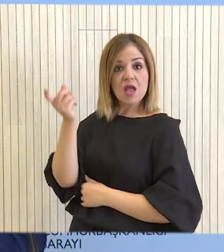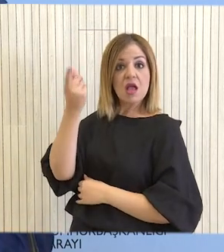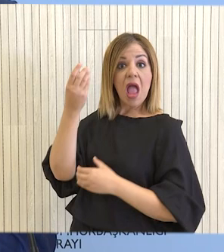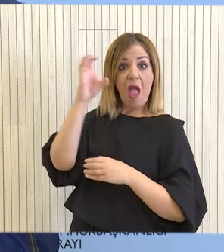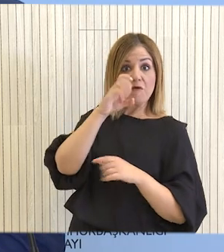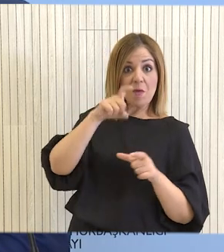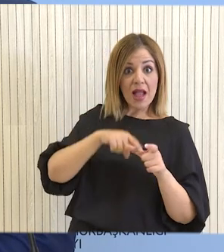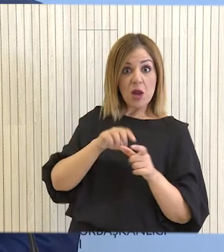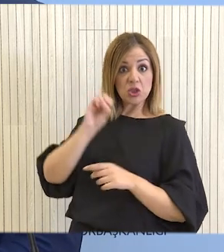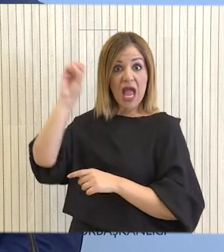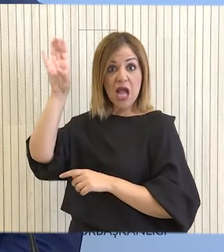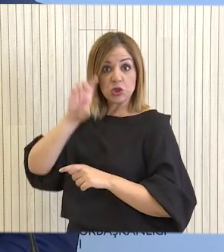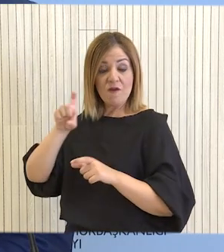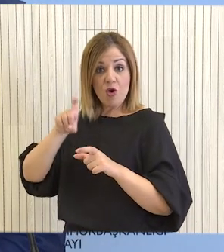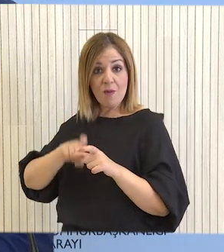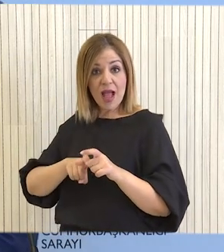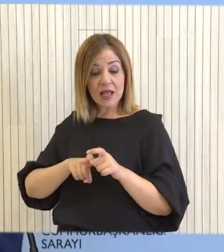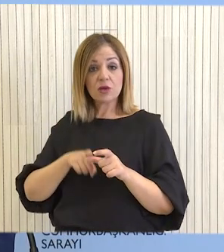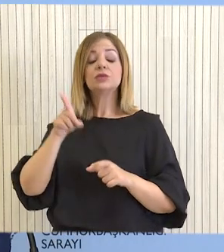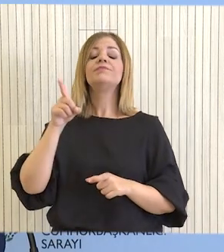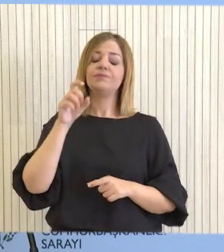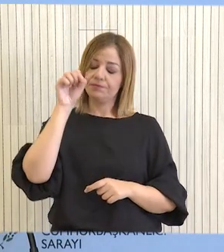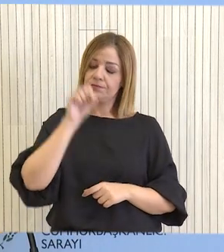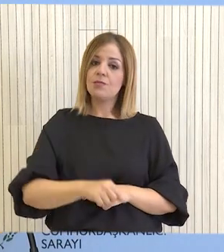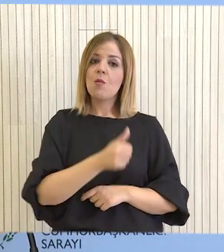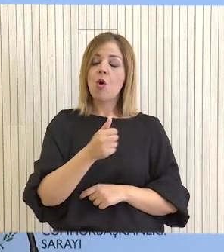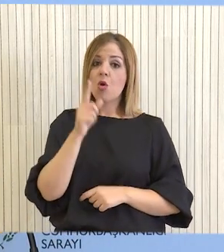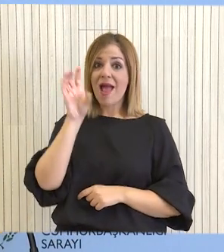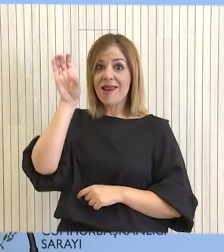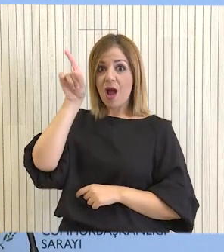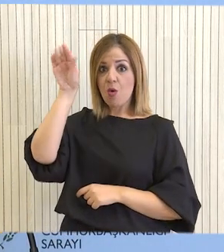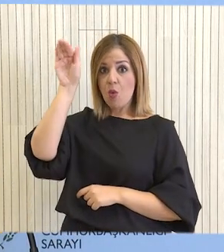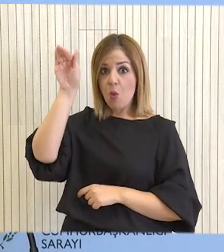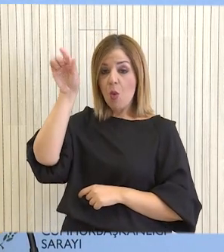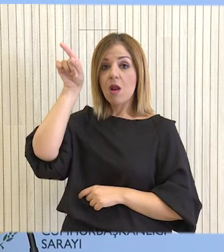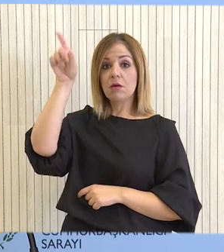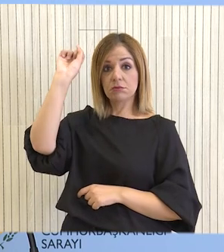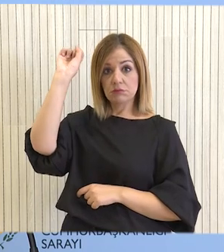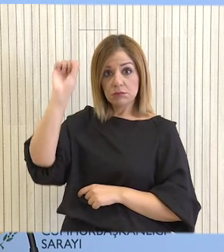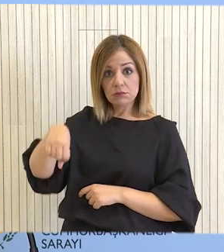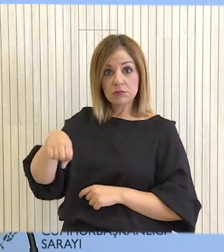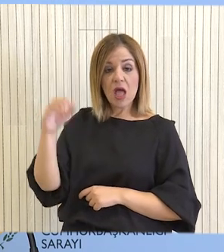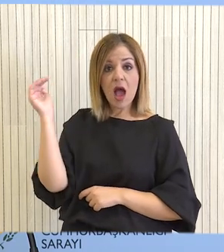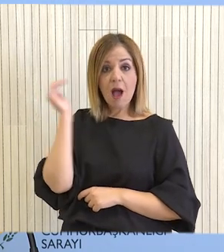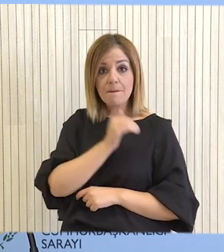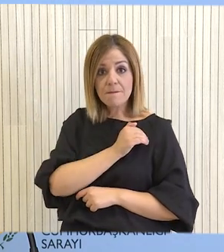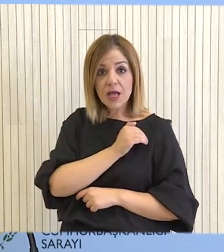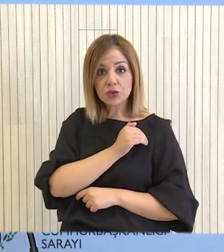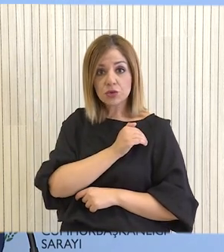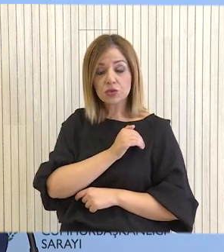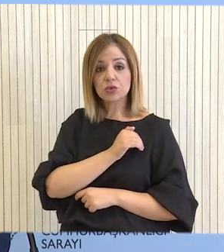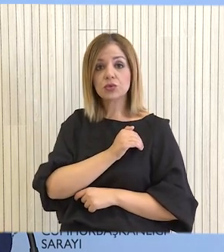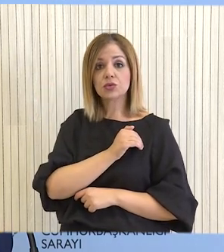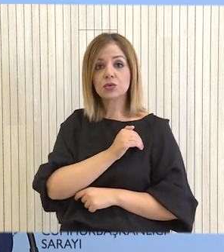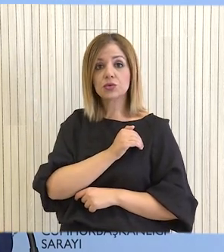ευρωπαίξης. Ο πρόεδρος της Δημοκρατίας απευθύθηκε σε ένα μονοκράτος το οποίο η απάντηση ήταν, όπως επαναλαμβάνω, θετική και άμεσα.